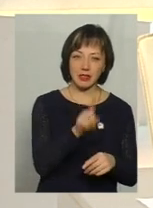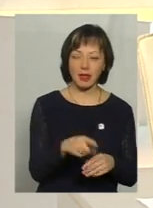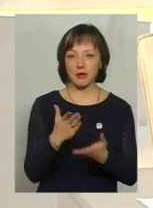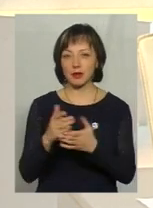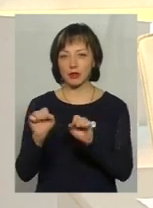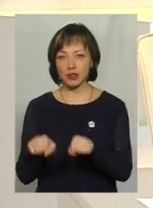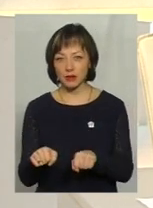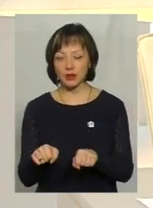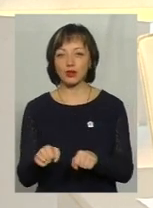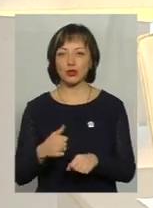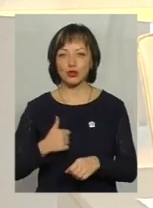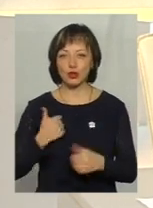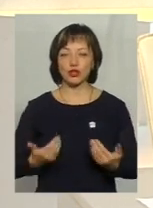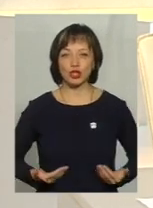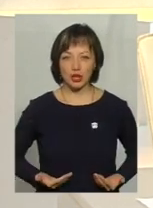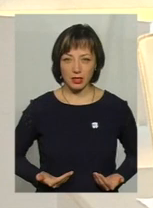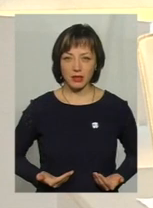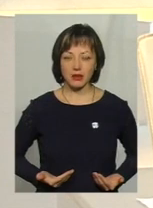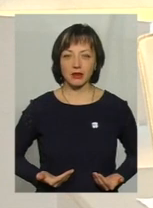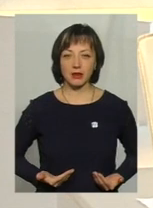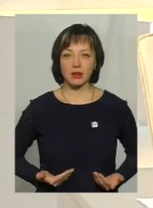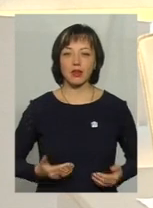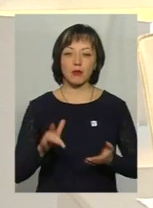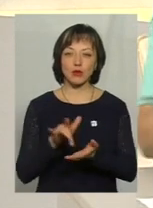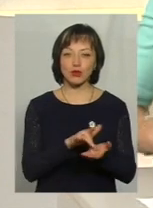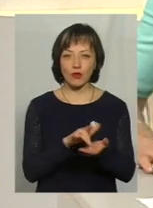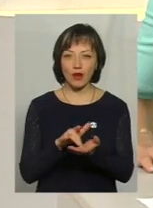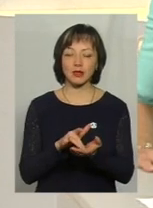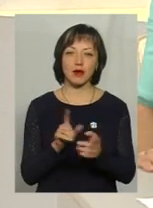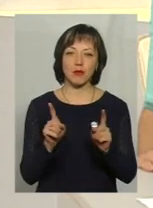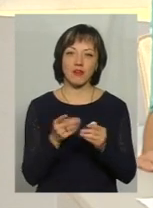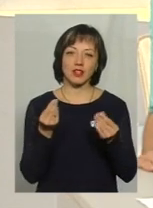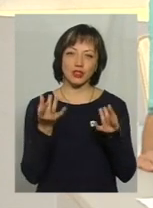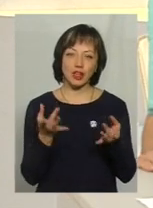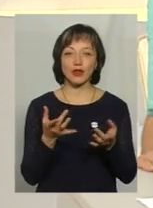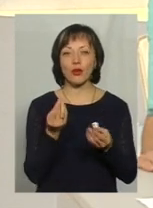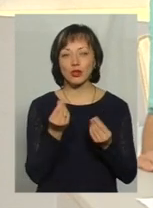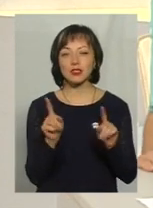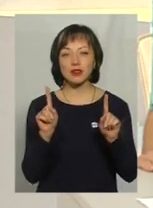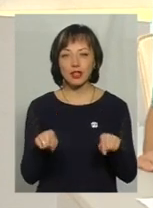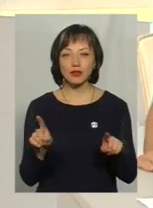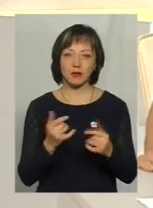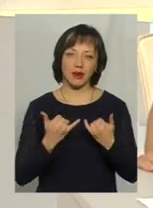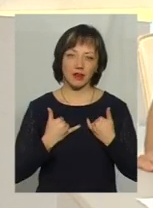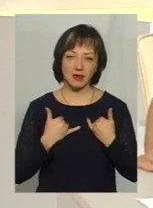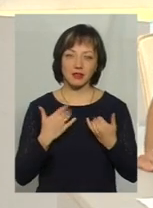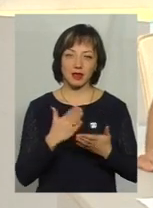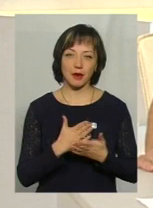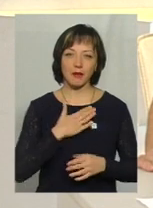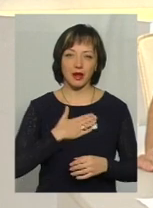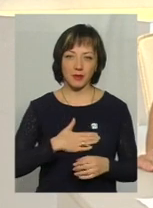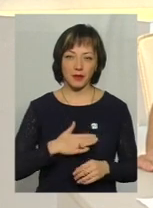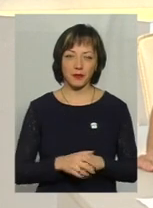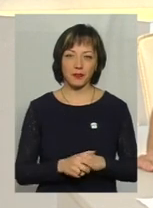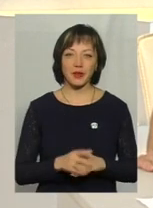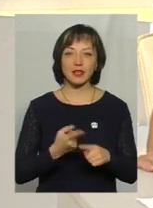мати можливість достойно жити і подорожувати або ж витрачати кошти на те, що для нас є приємним.